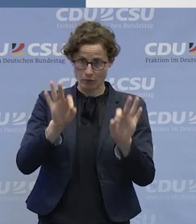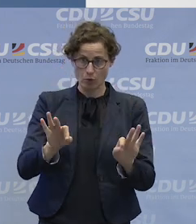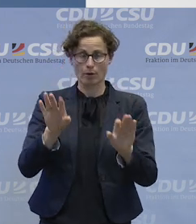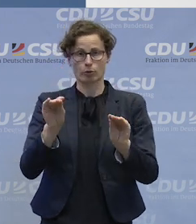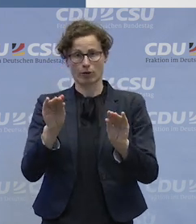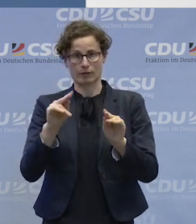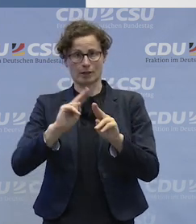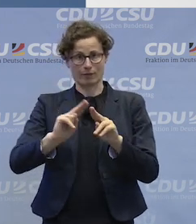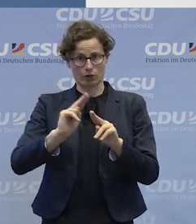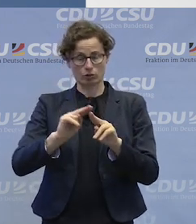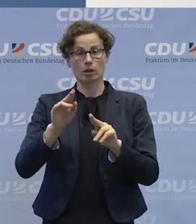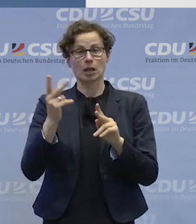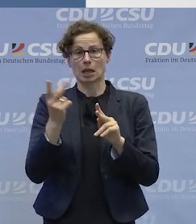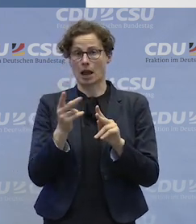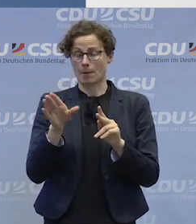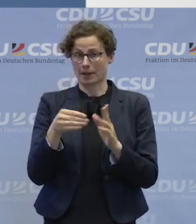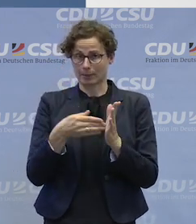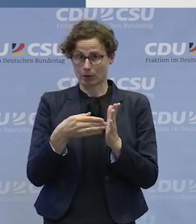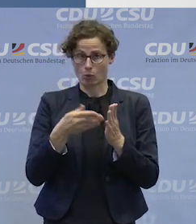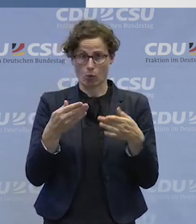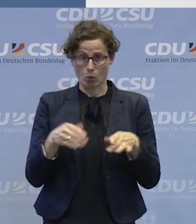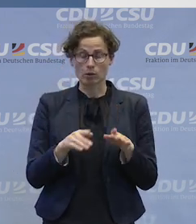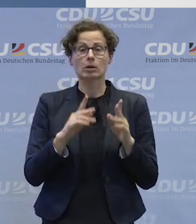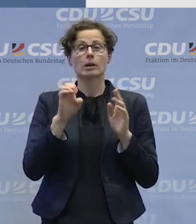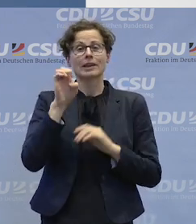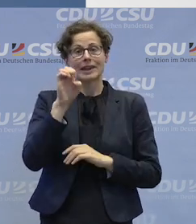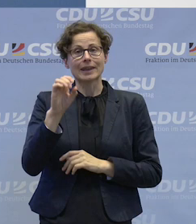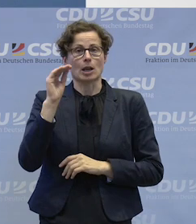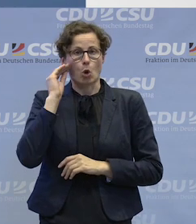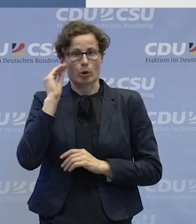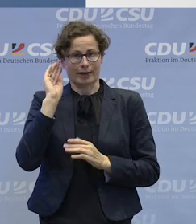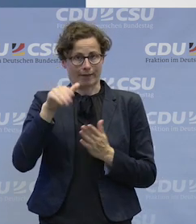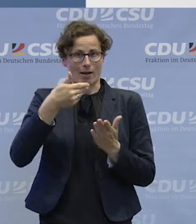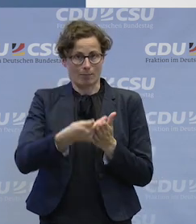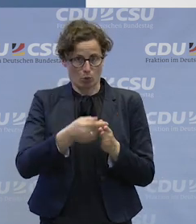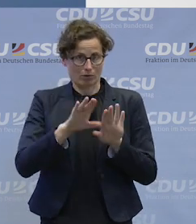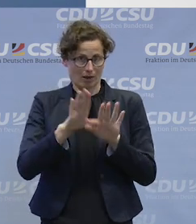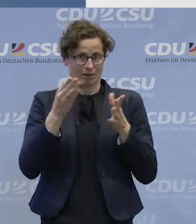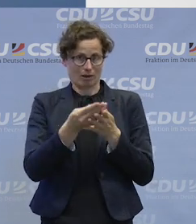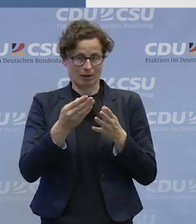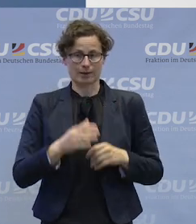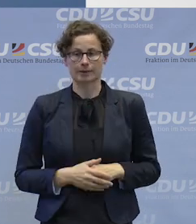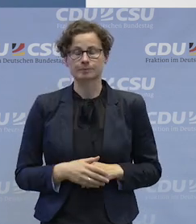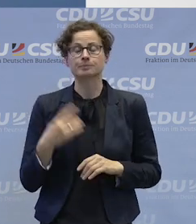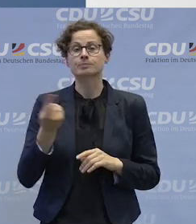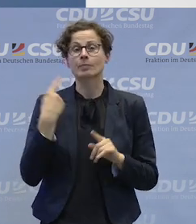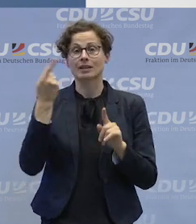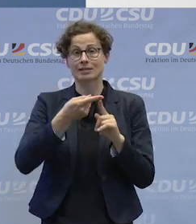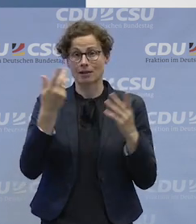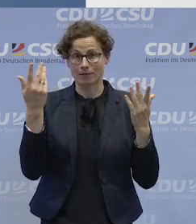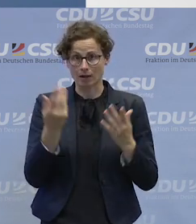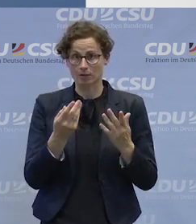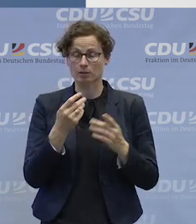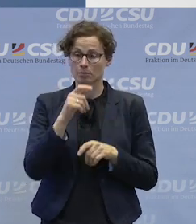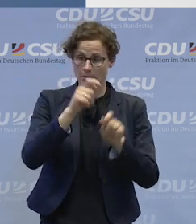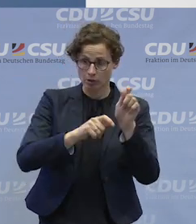Beschäftigte mit und ohne Handicap. Ziel ist es, die beruflichen Handlungskompetenzen der